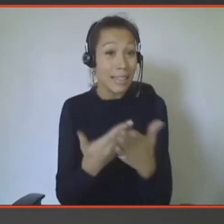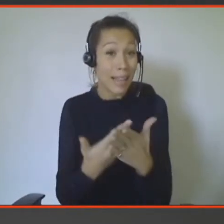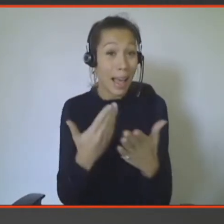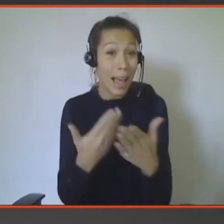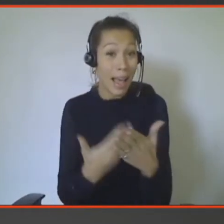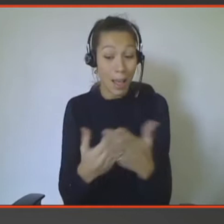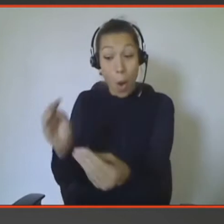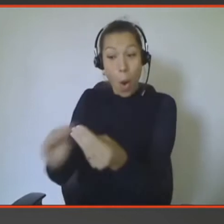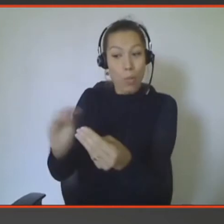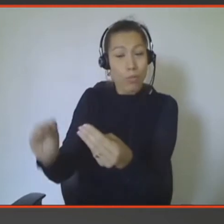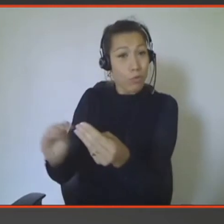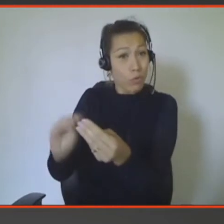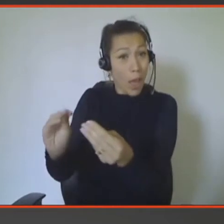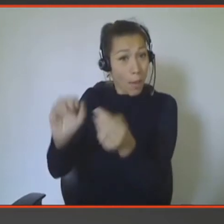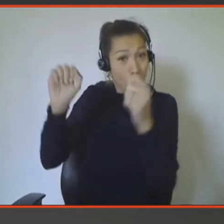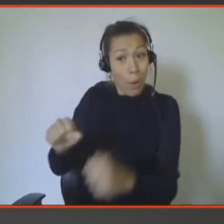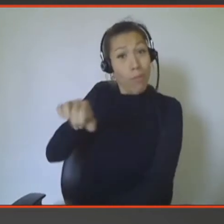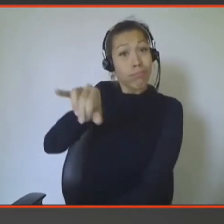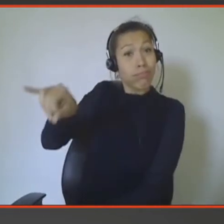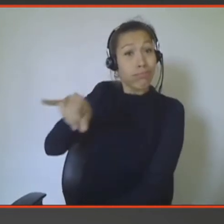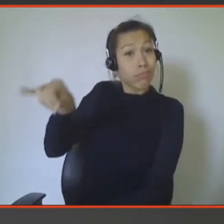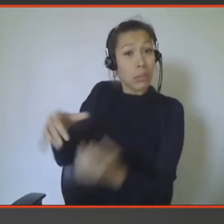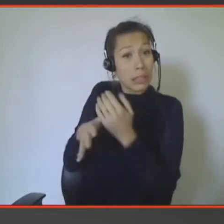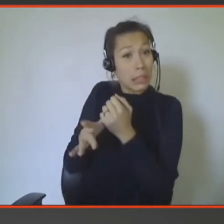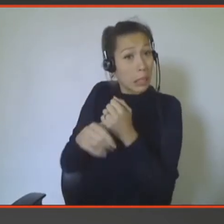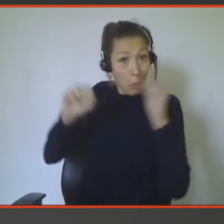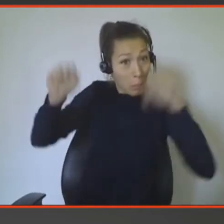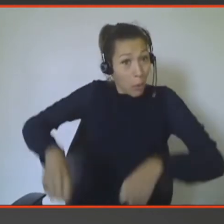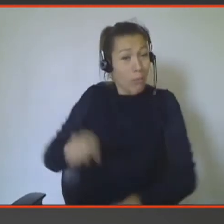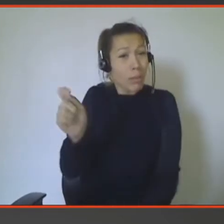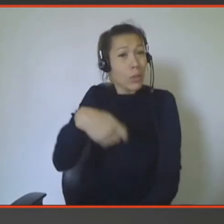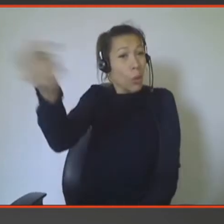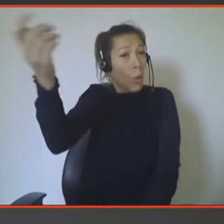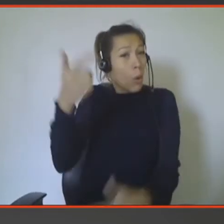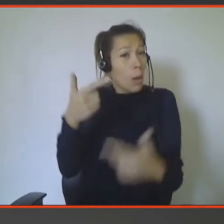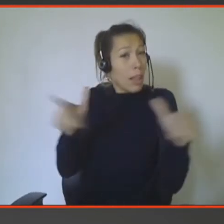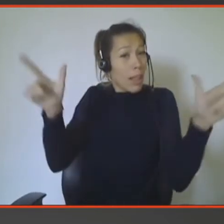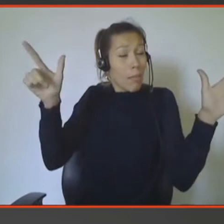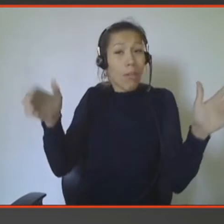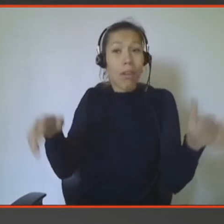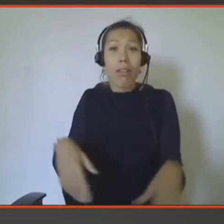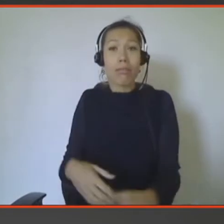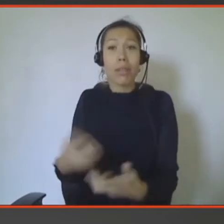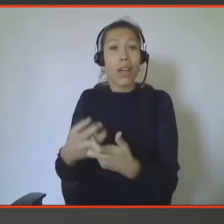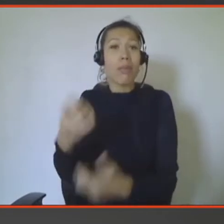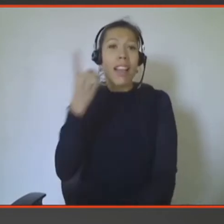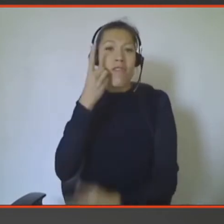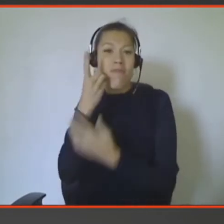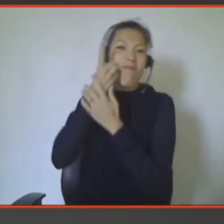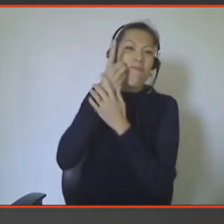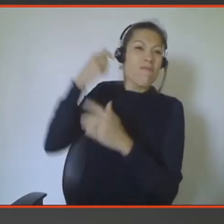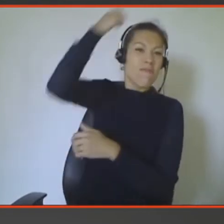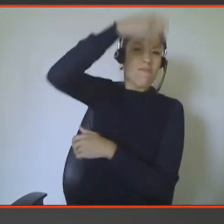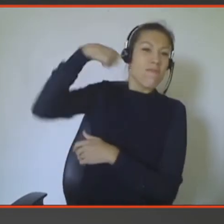pouvez définitivement tricher. C'est libre, on ne pas vous forcer. On ne pas vous mettre le téléphone sur la bouche et vous attacher. Mais effectivement,